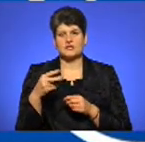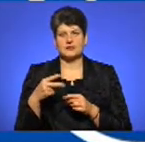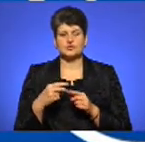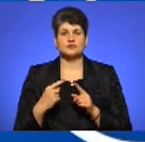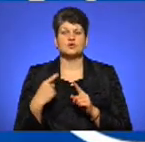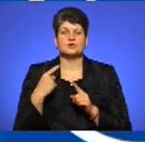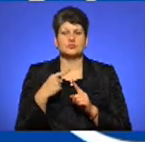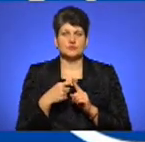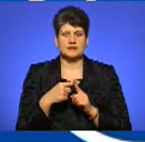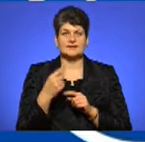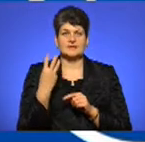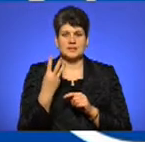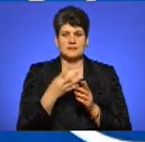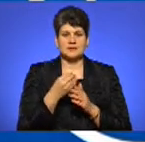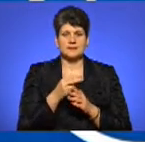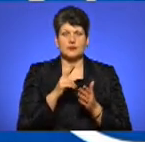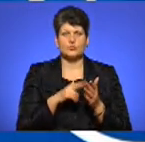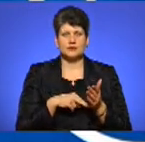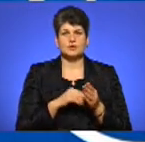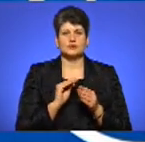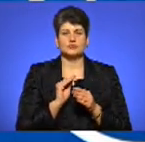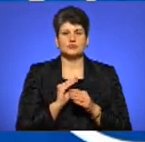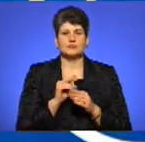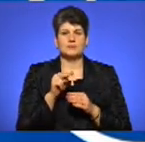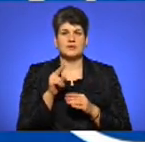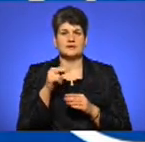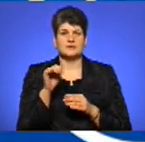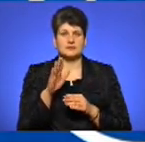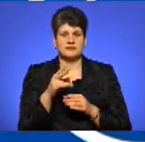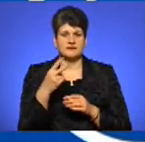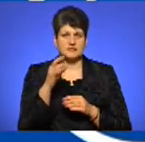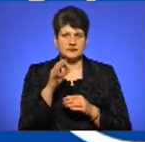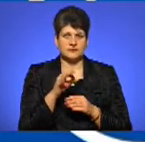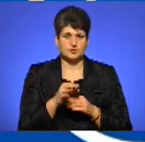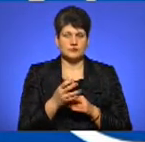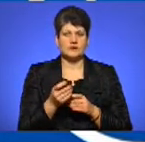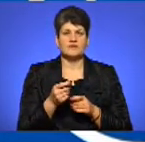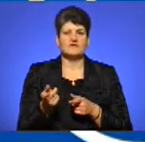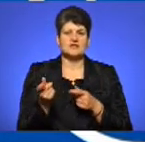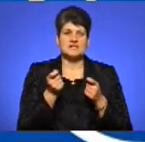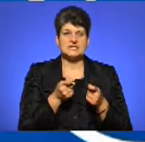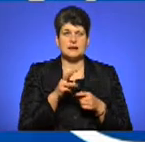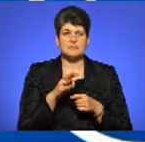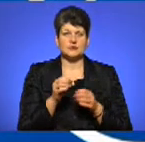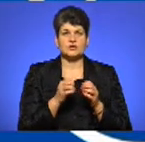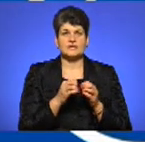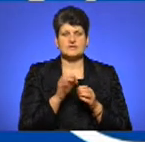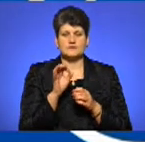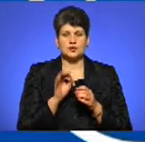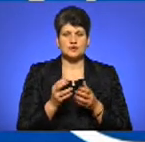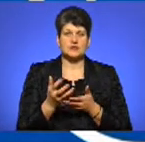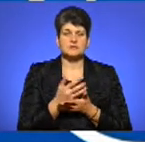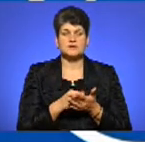додається три платежі – податок на додану вартість – 20% від вартості, візне мито – 10% і збір до